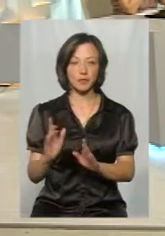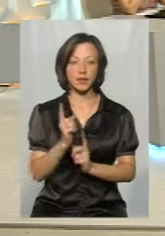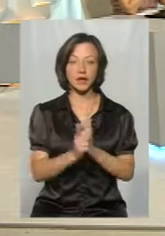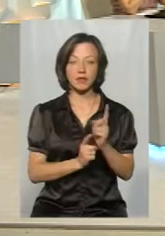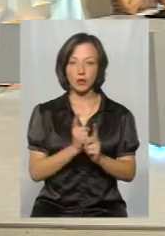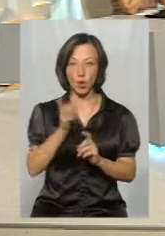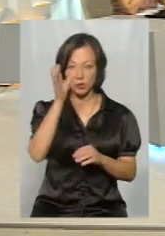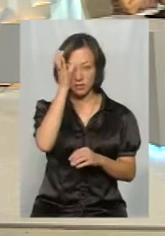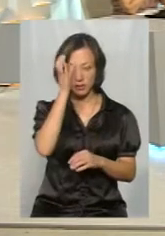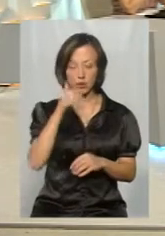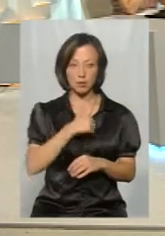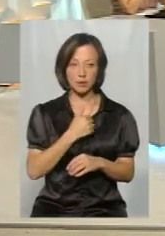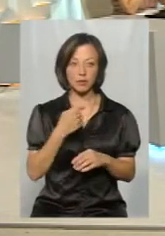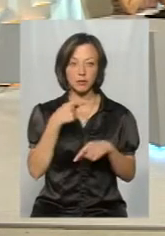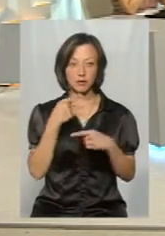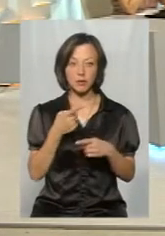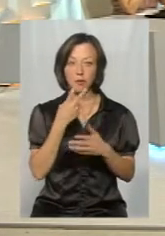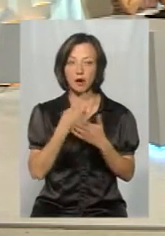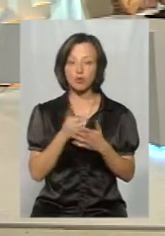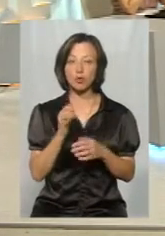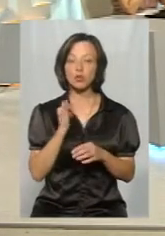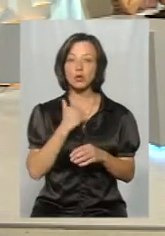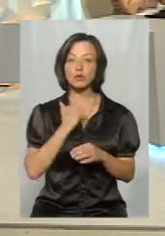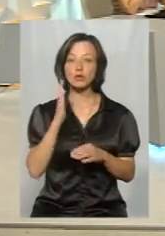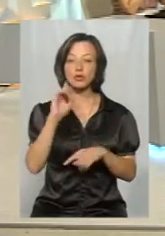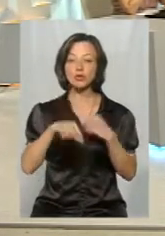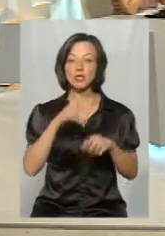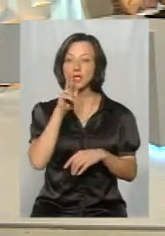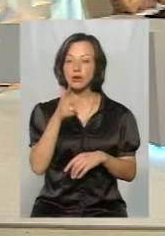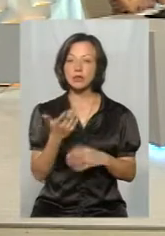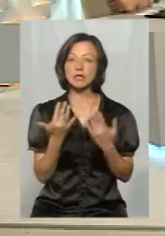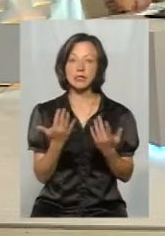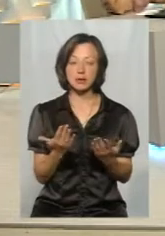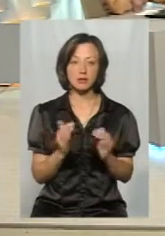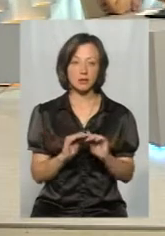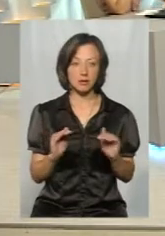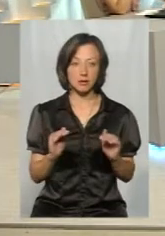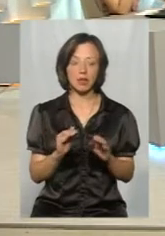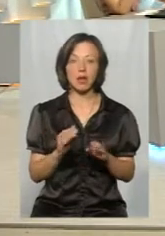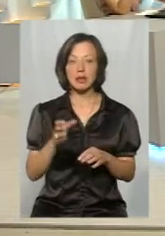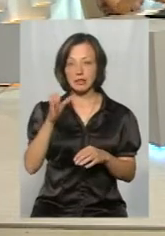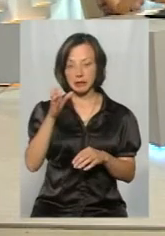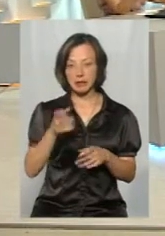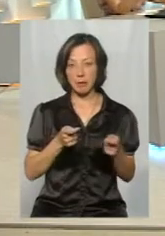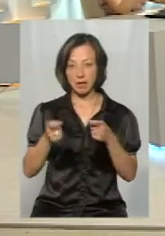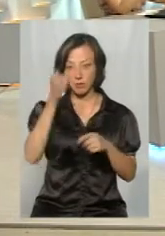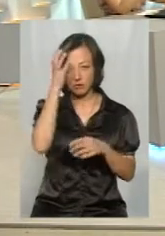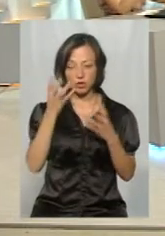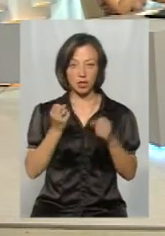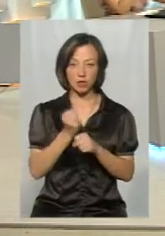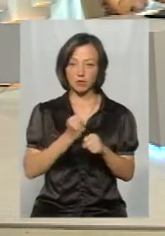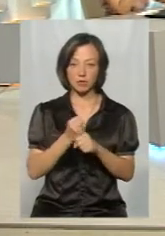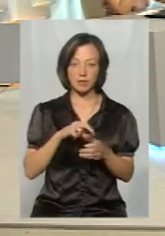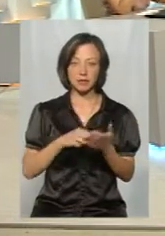реформування освіти я хотів підвести. Чи ми бачимо, що в нас буде через три роки скільки і яких навчальних закладів залишиться? сказали, що ще не розробили